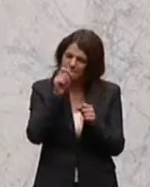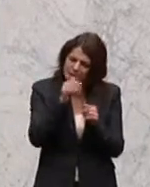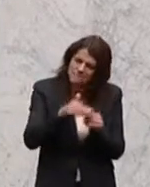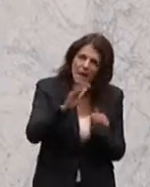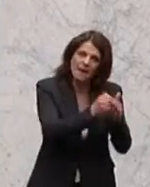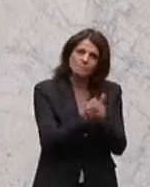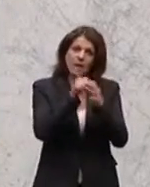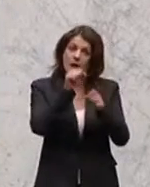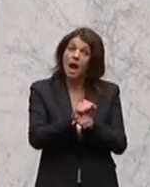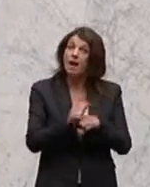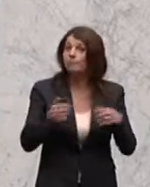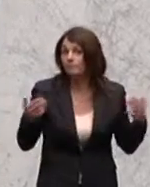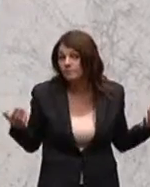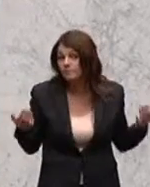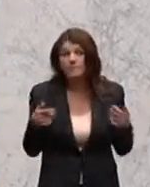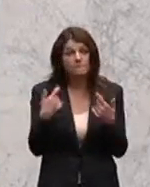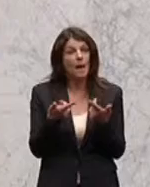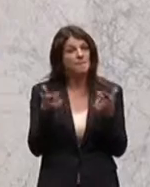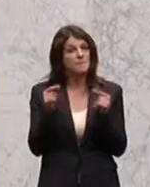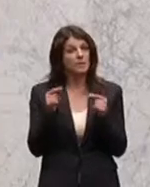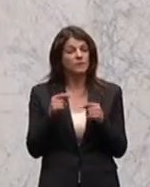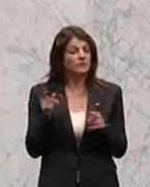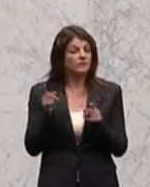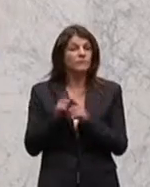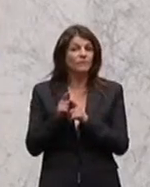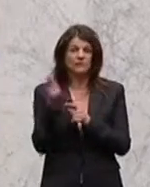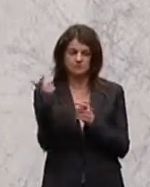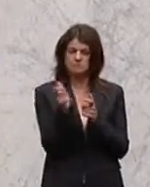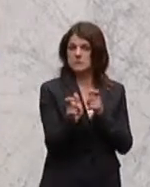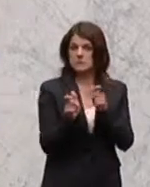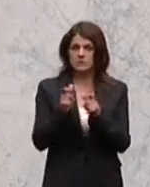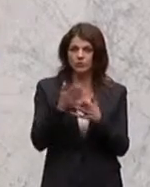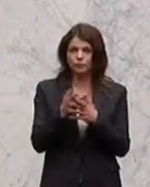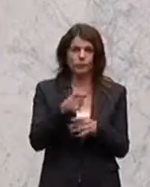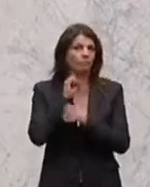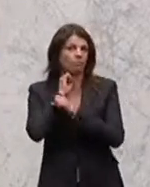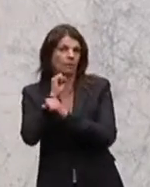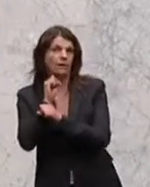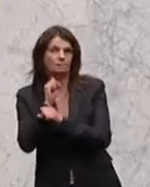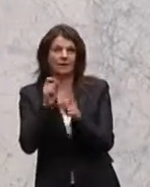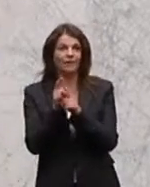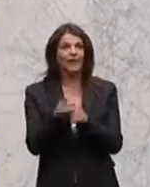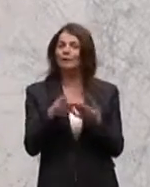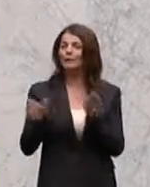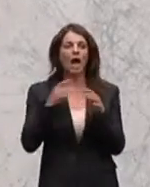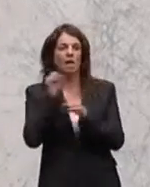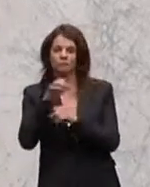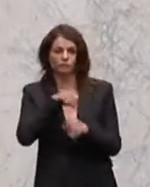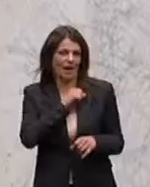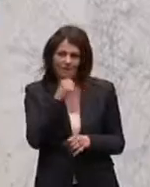müssen, ein entsprechendes Korsett mit angeschnallt haben bei Ihnen, dem sie offensichtlich auch nicht entkommen können, so ohne weiteres.